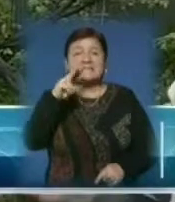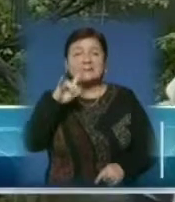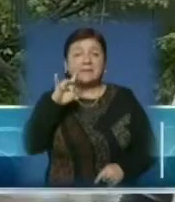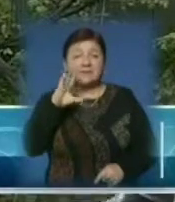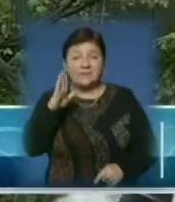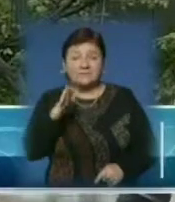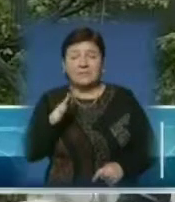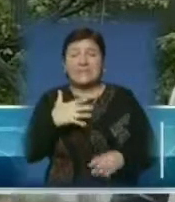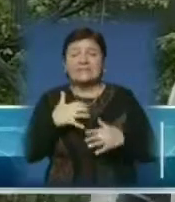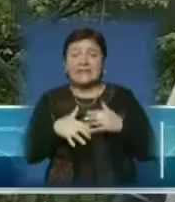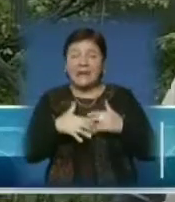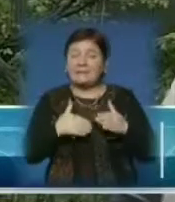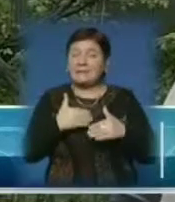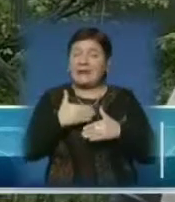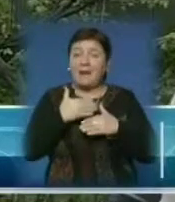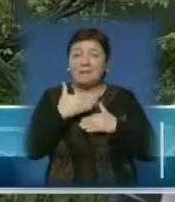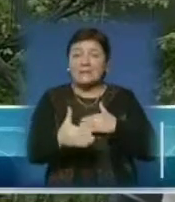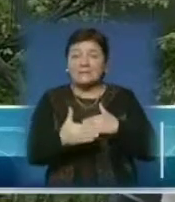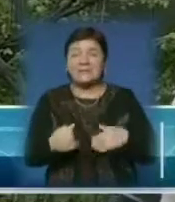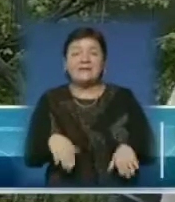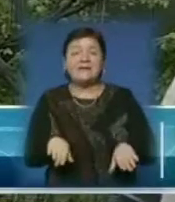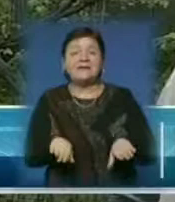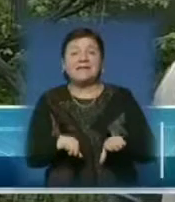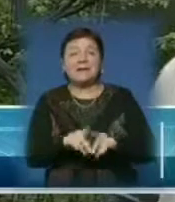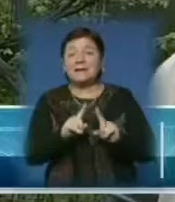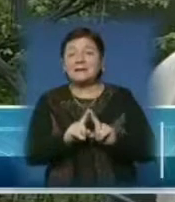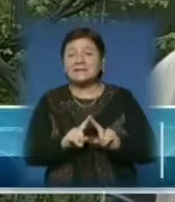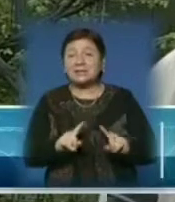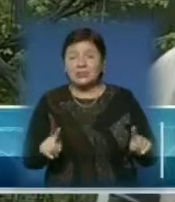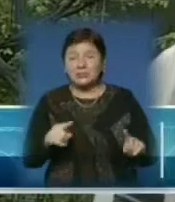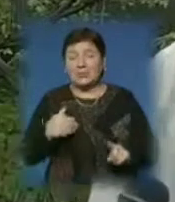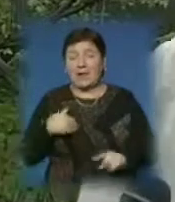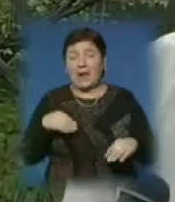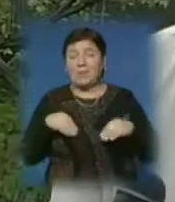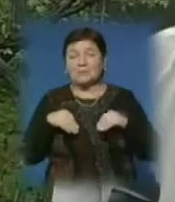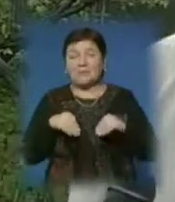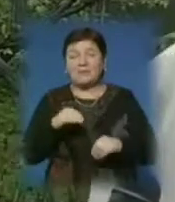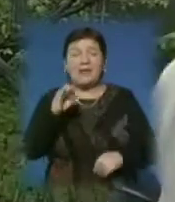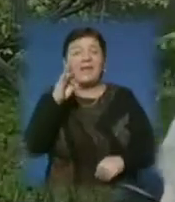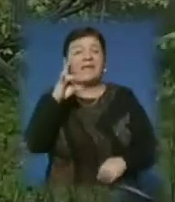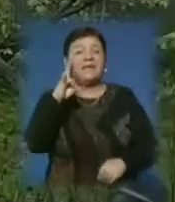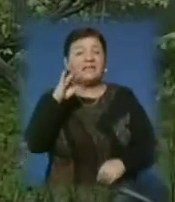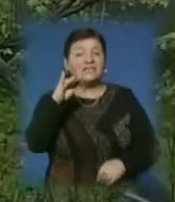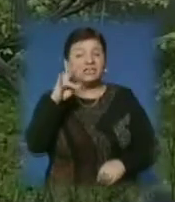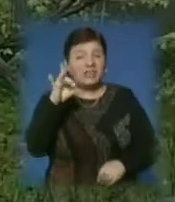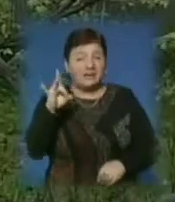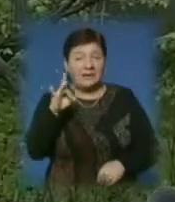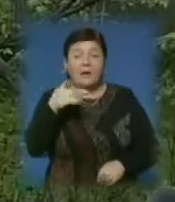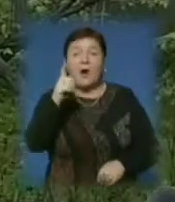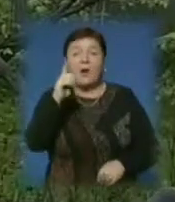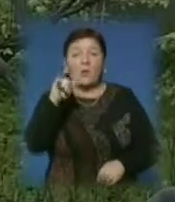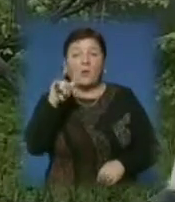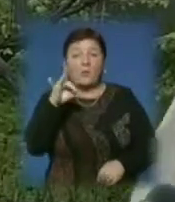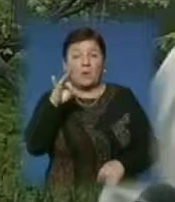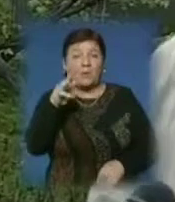Рання, середня, пізня. Ну і таких екзотичних так посадив. Інжир росте, хурма росте тут